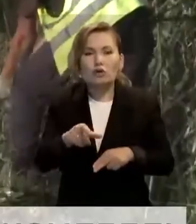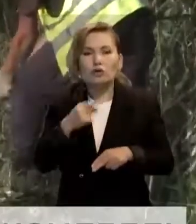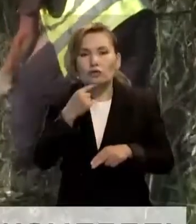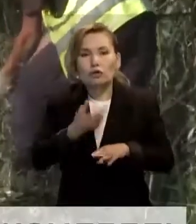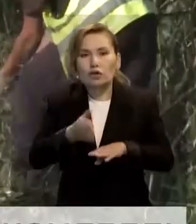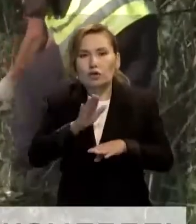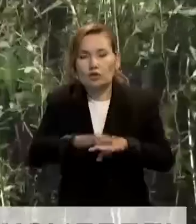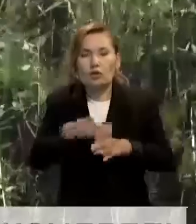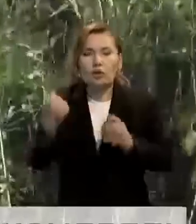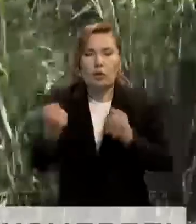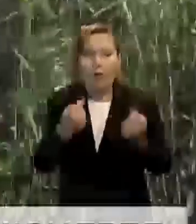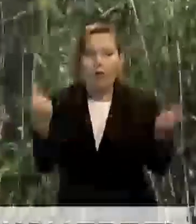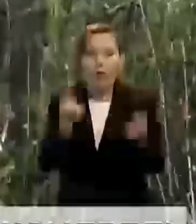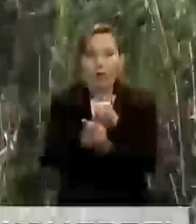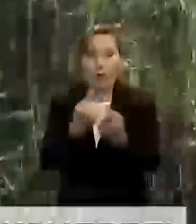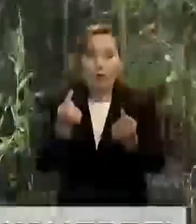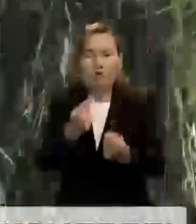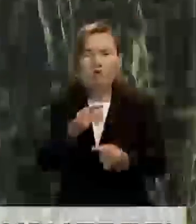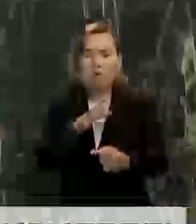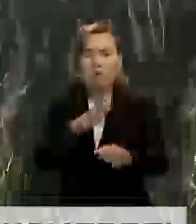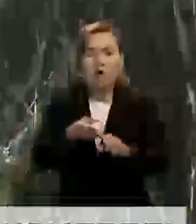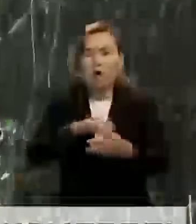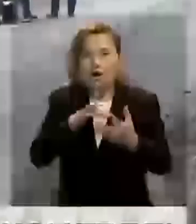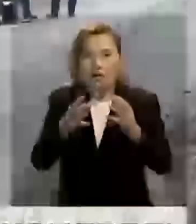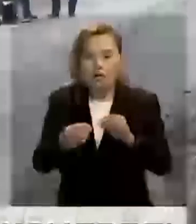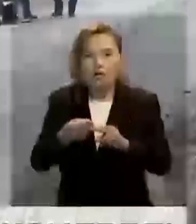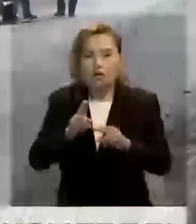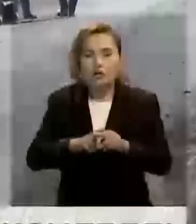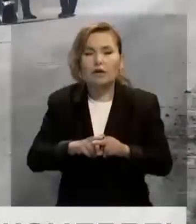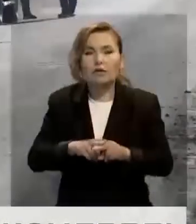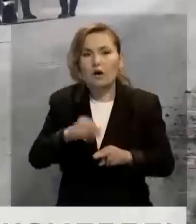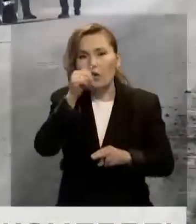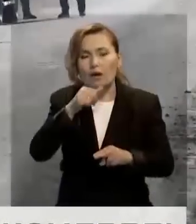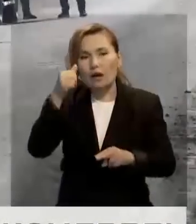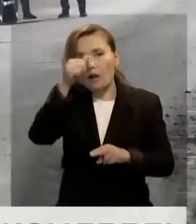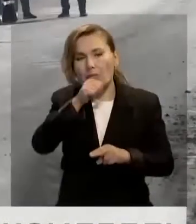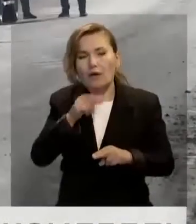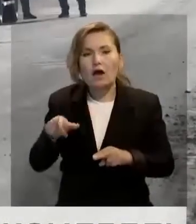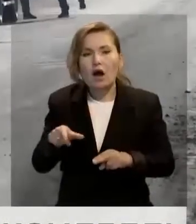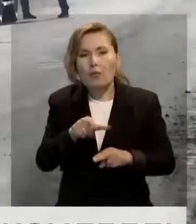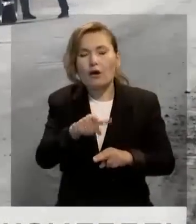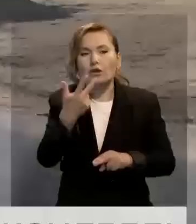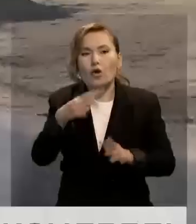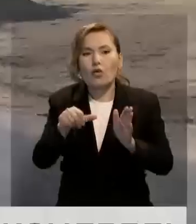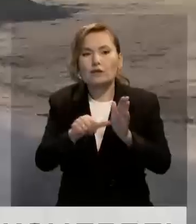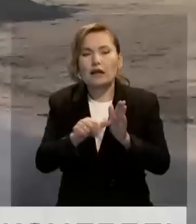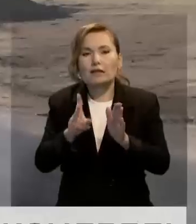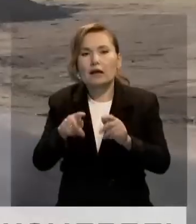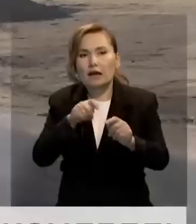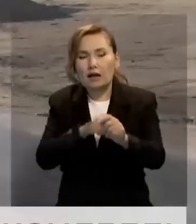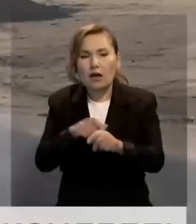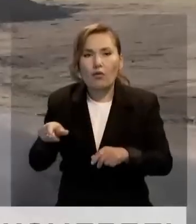тартқан адамның ол демал сорынна егін жерет қатынағысы келмейтіне түсінікті. Өткен жылы аталған афта жолдың 36 шақырымына